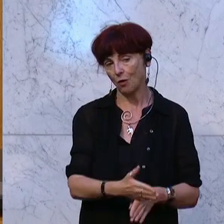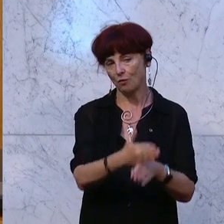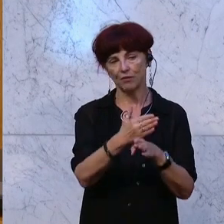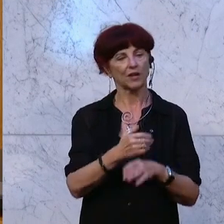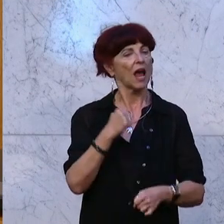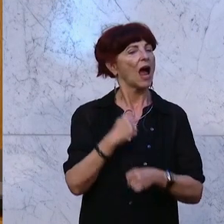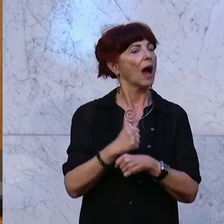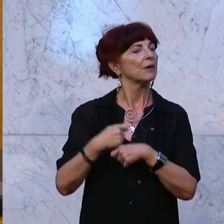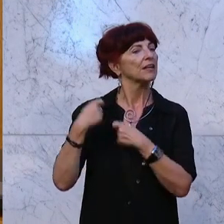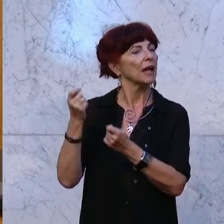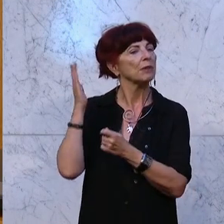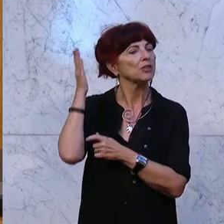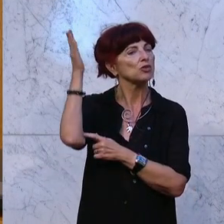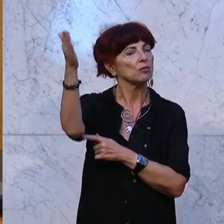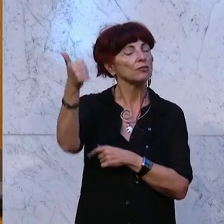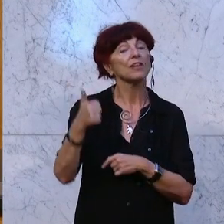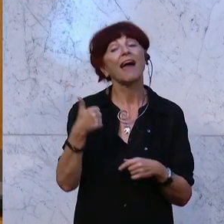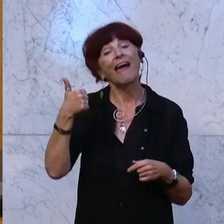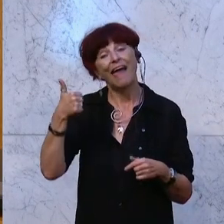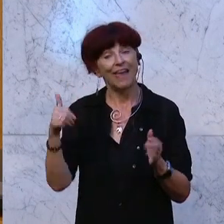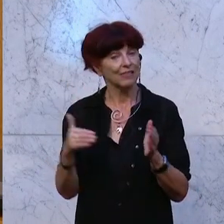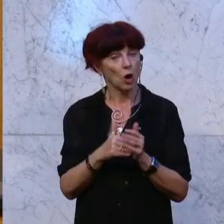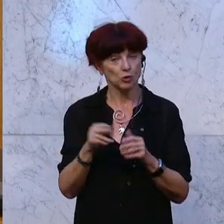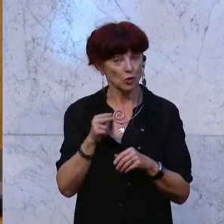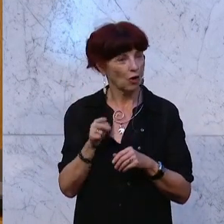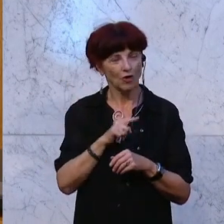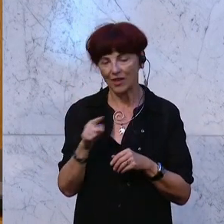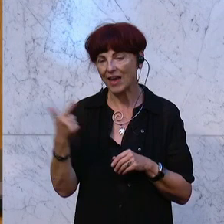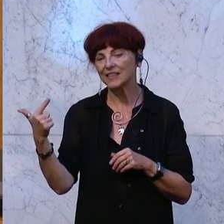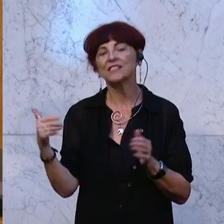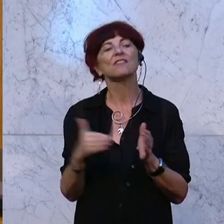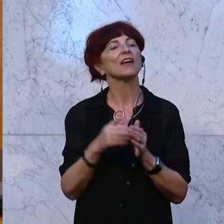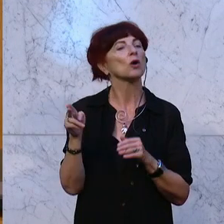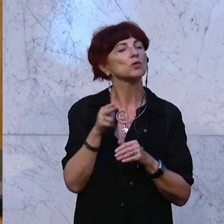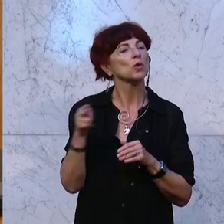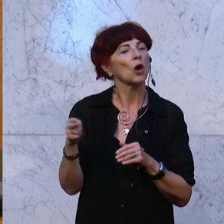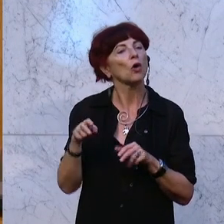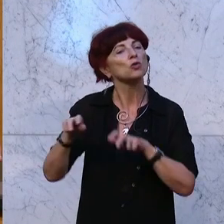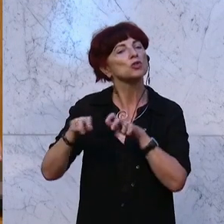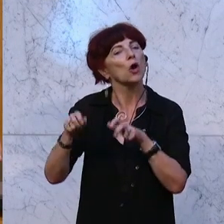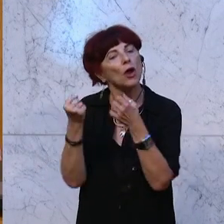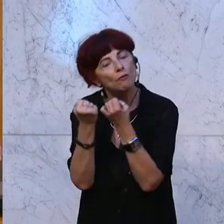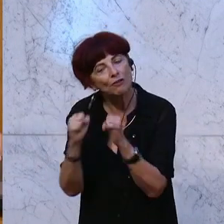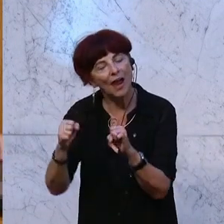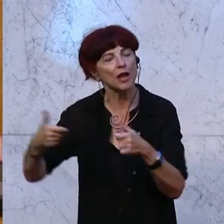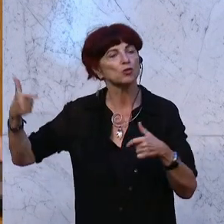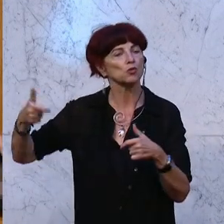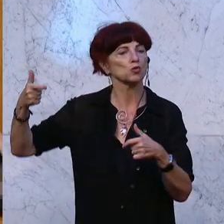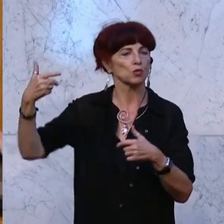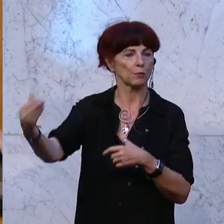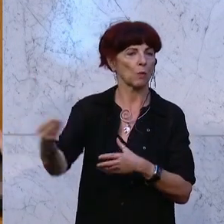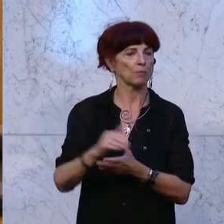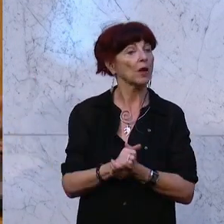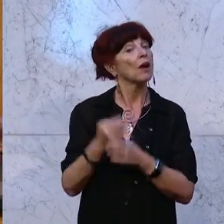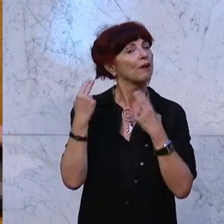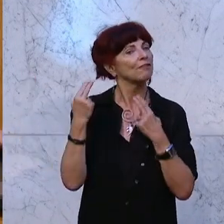Arbeitgeber in Zukunft statt 1.000, 2.000 Euro an steuerfreiem Zuschuss gegeben werden. Das ist ein wichtiges Zeichen im Sinne der Familien.